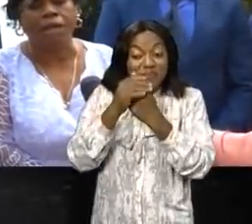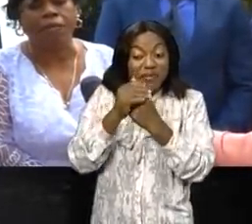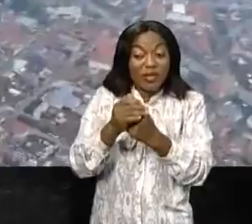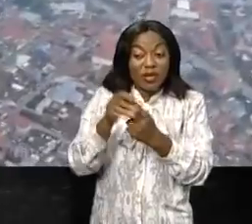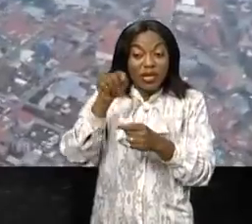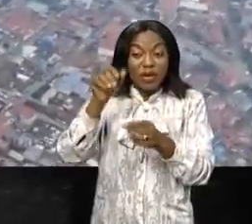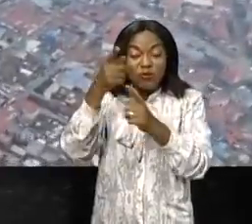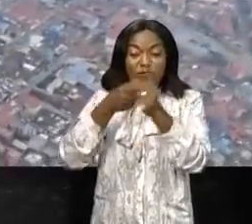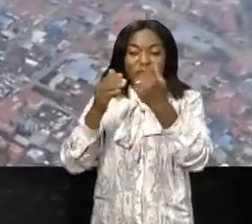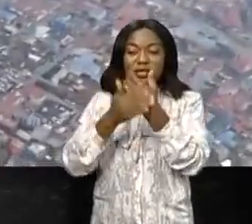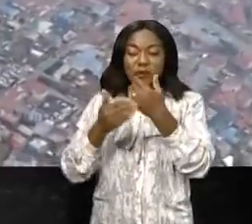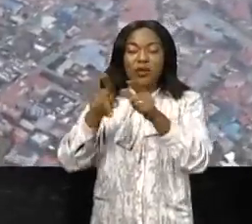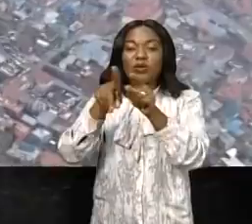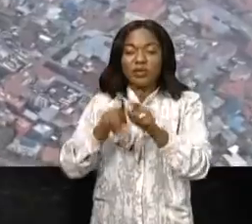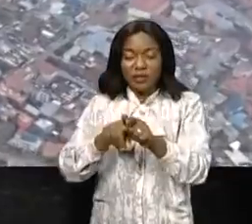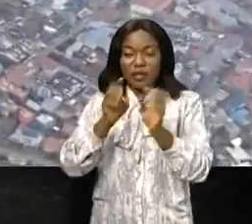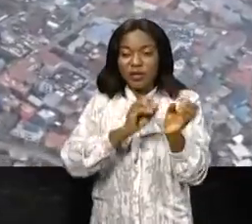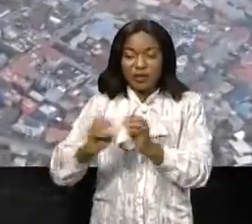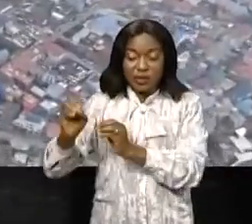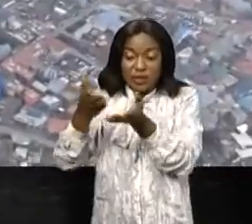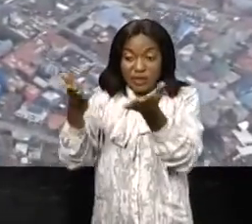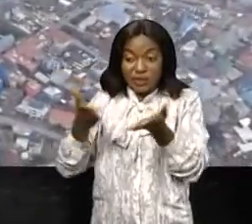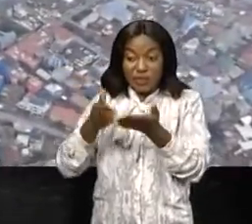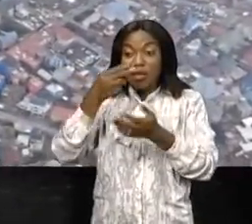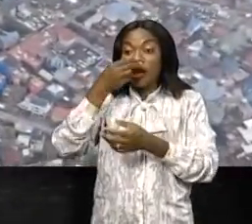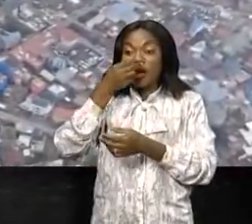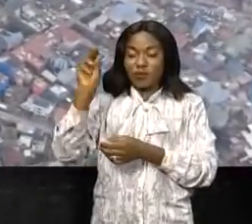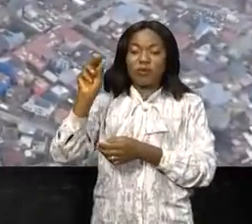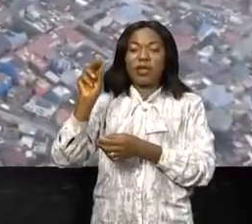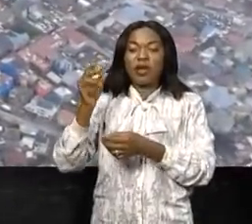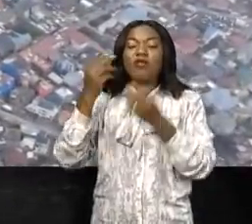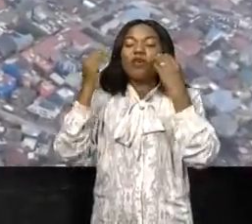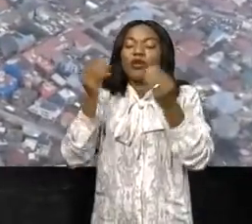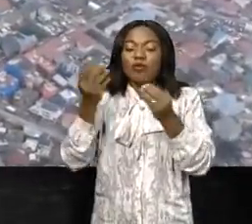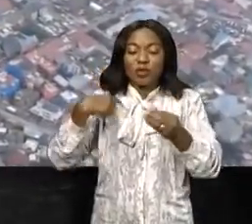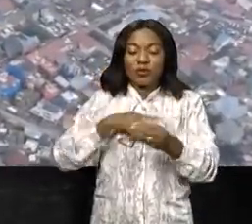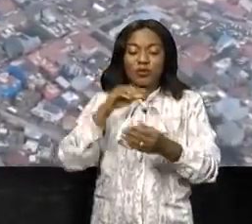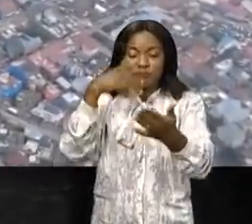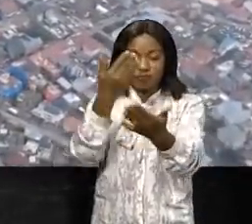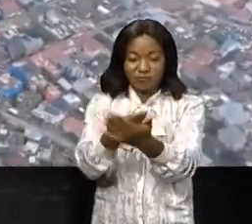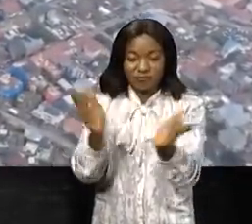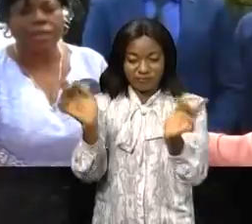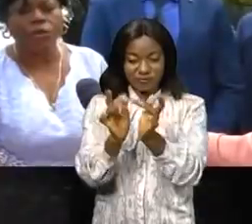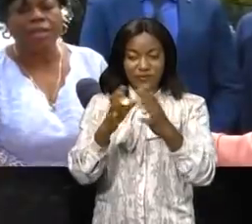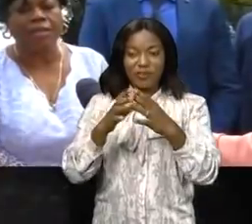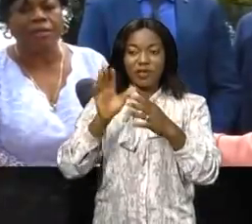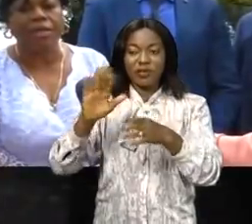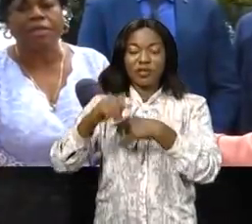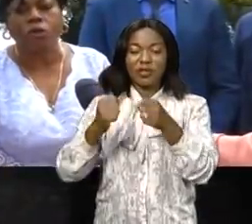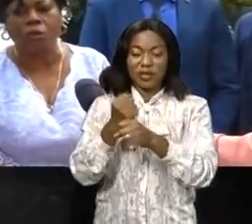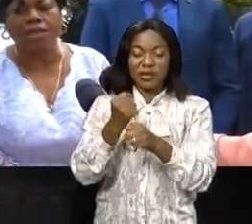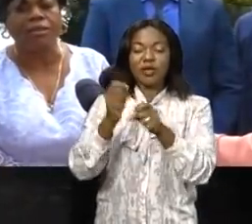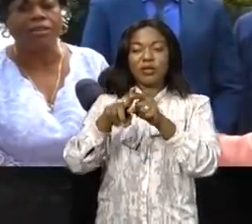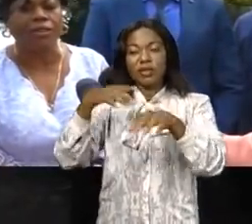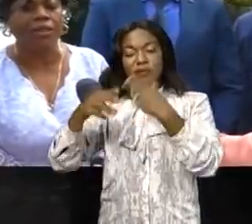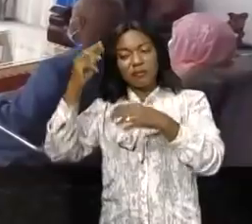septembre dans la province du Nord-Kivu ici à Gouma c'est ainsi que nous sommes venus trouver nos collègues sur place que ce soit les services que